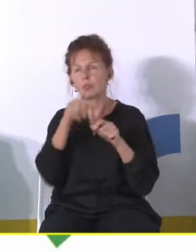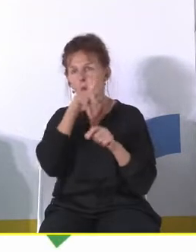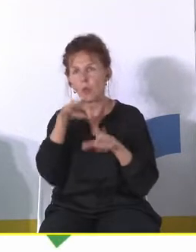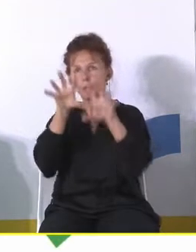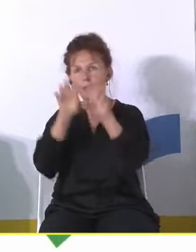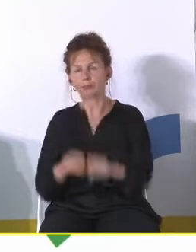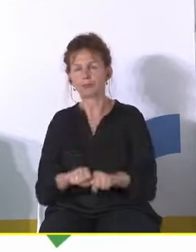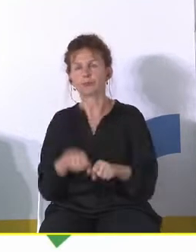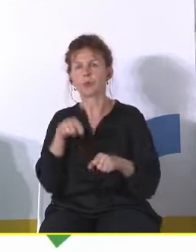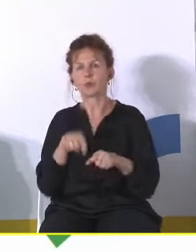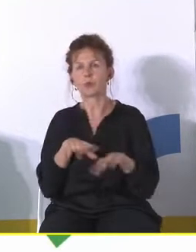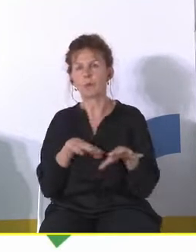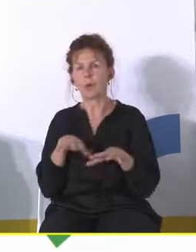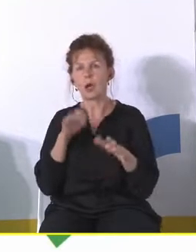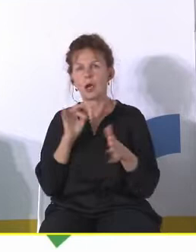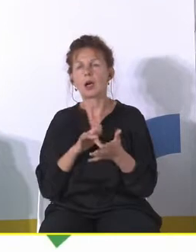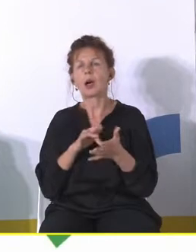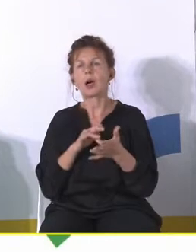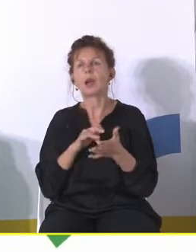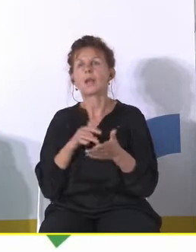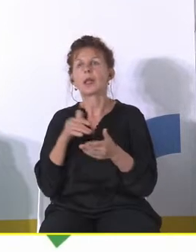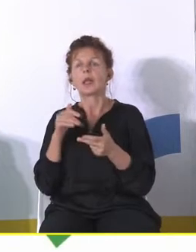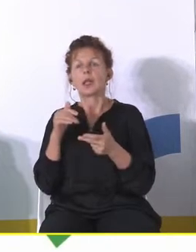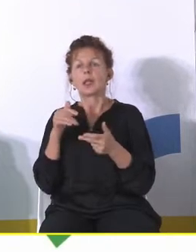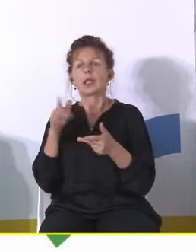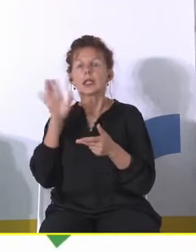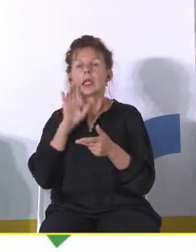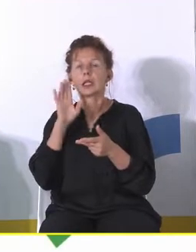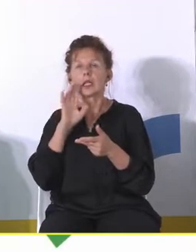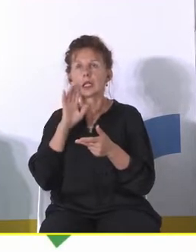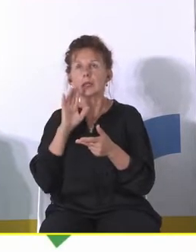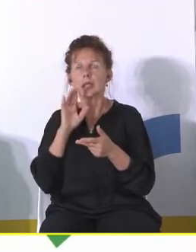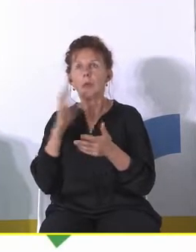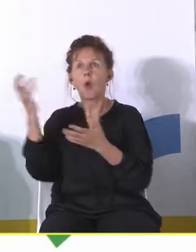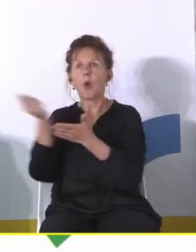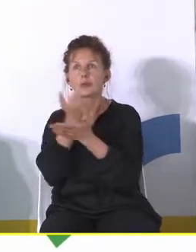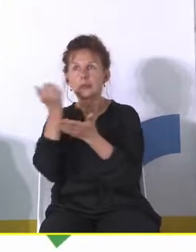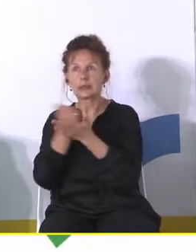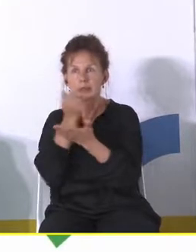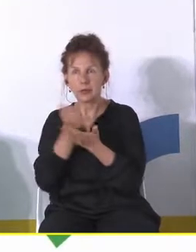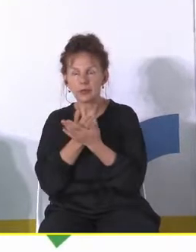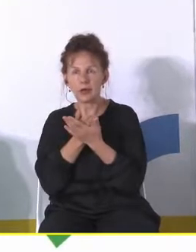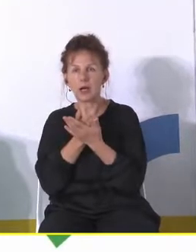pytania do tego wrócę. i odzyskiwanie. No to myślę, że